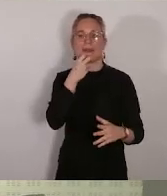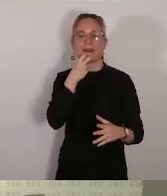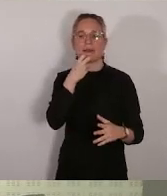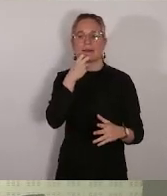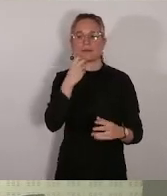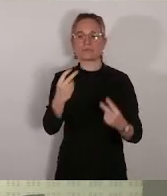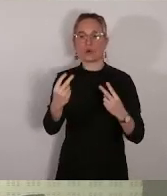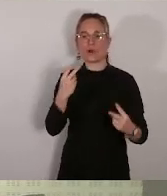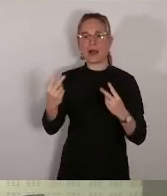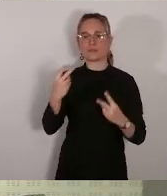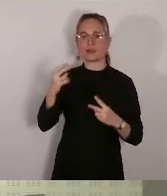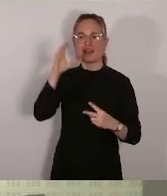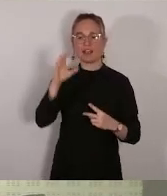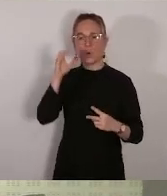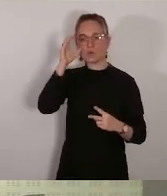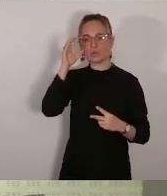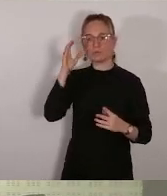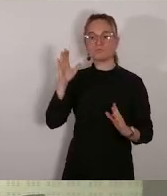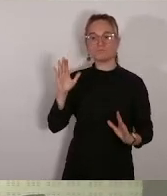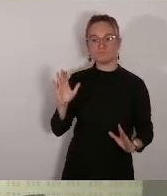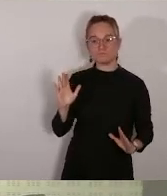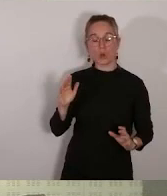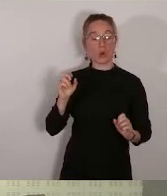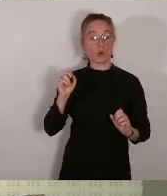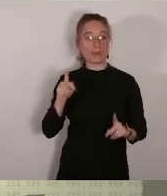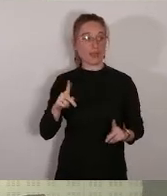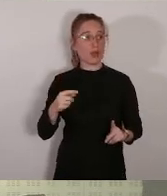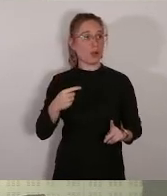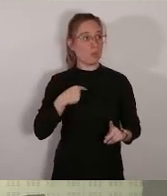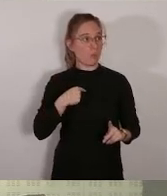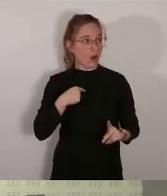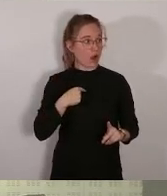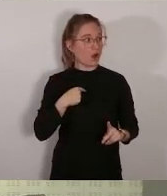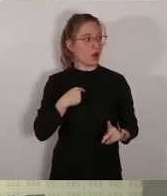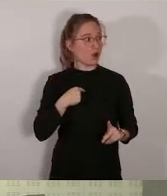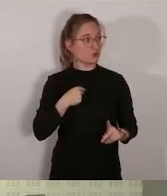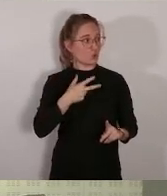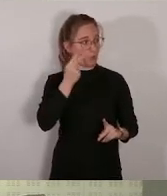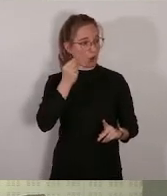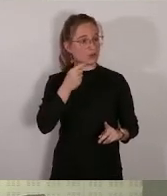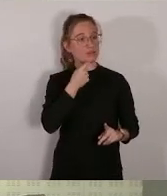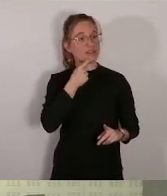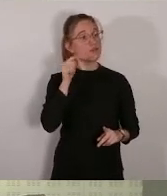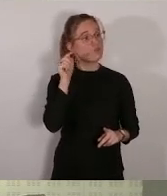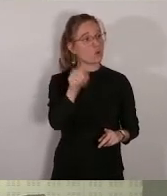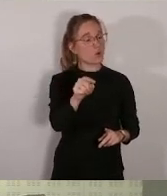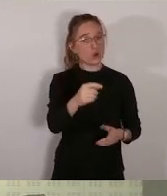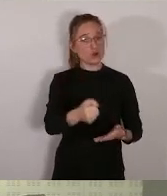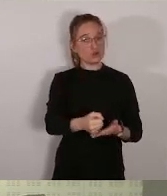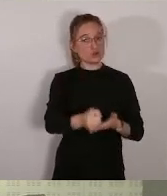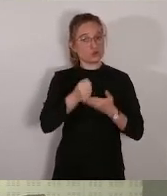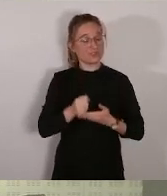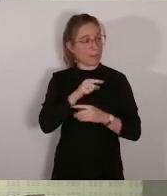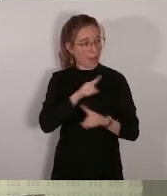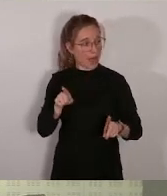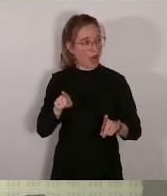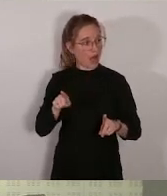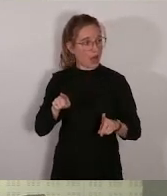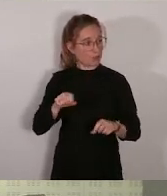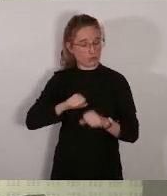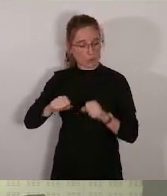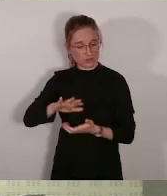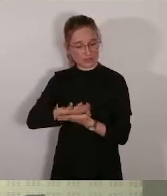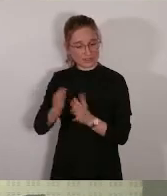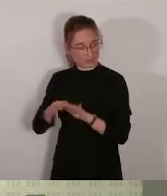prendre acte du fait que vous ne soutenez pas le mouvement associatif dans sa globalité. Je ne dis pas merci, madame, mais je pense que vous